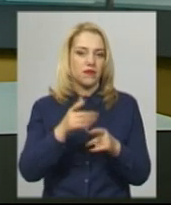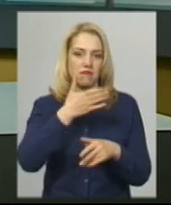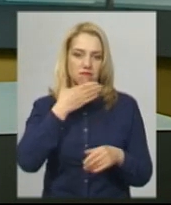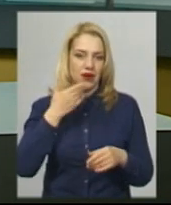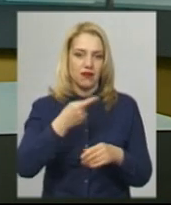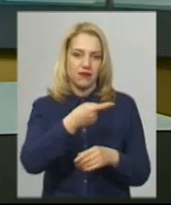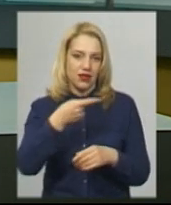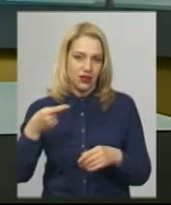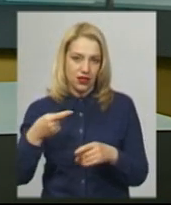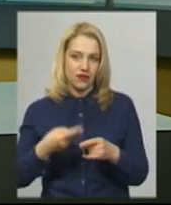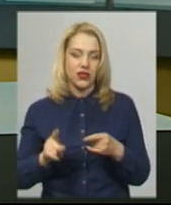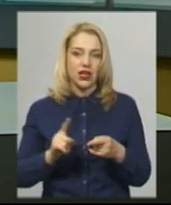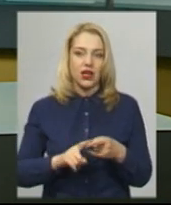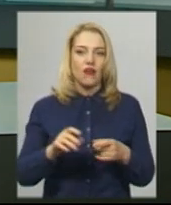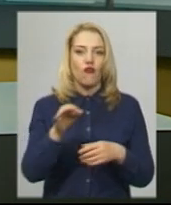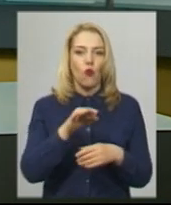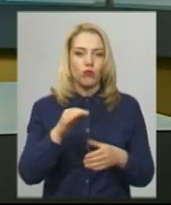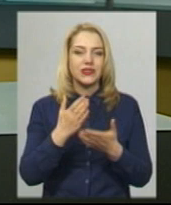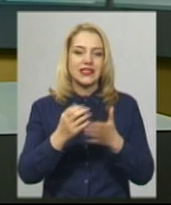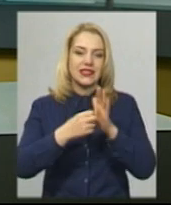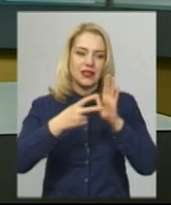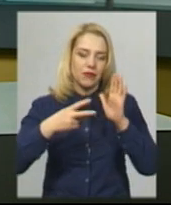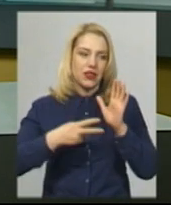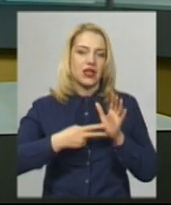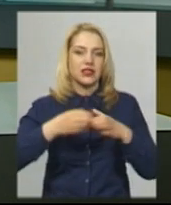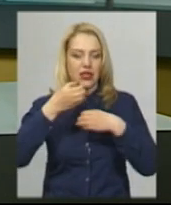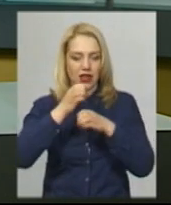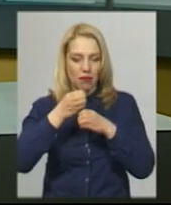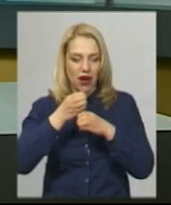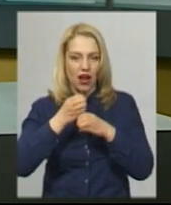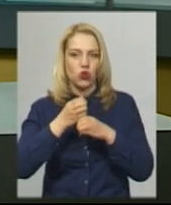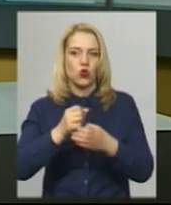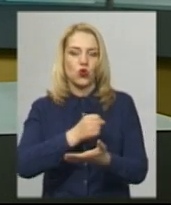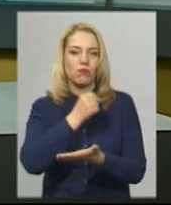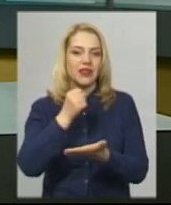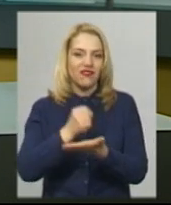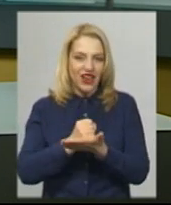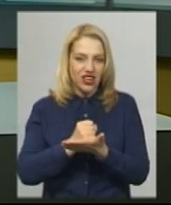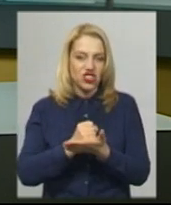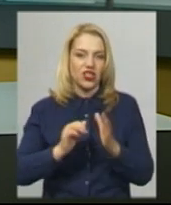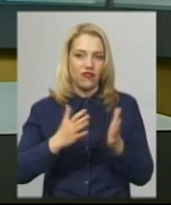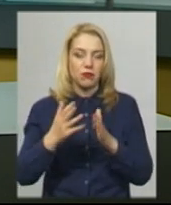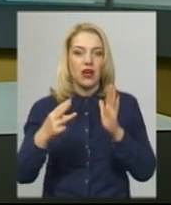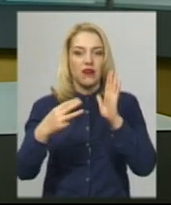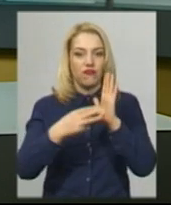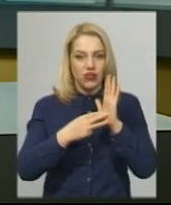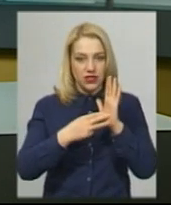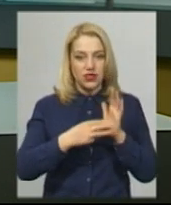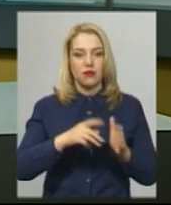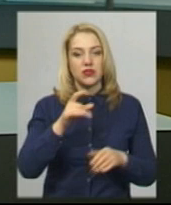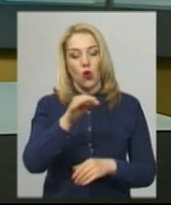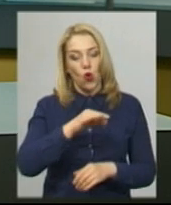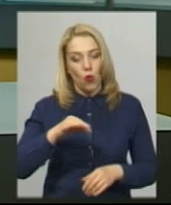області 18 лабораторно підтверджених випадків на коронавірусну інфекцію. З них 8 – мешканці обласного центру,